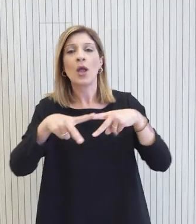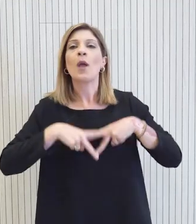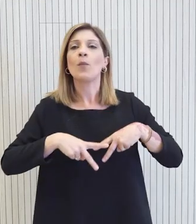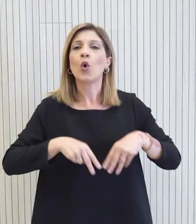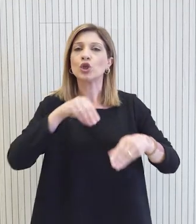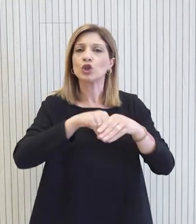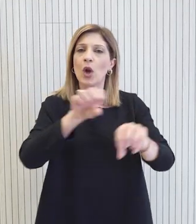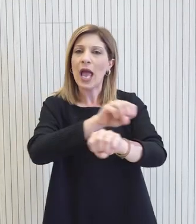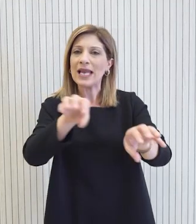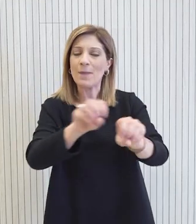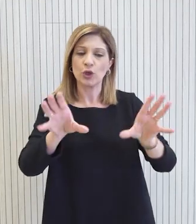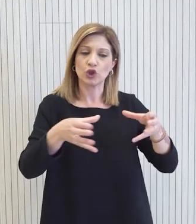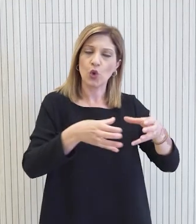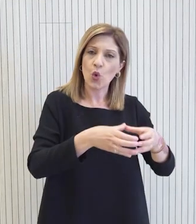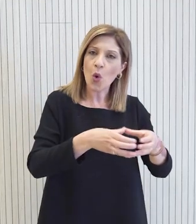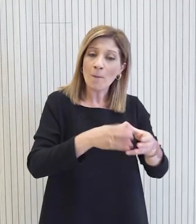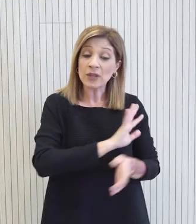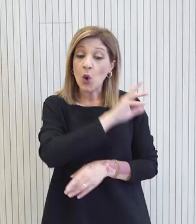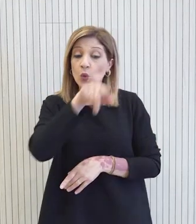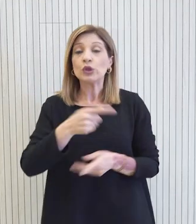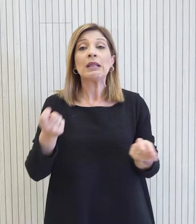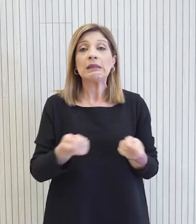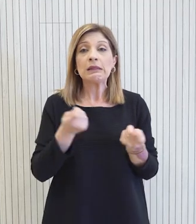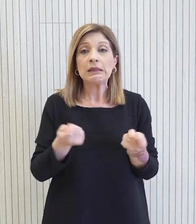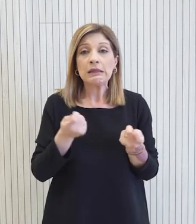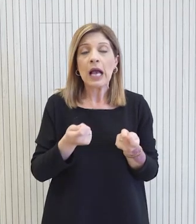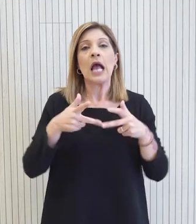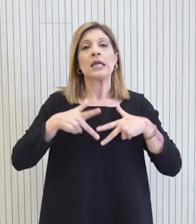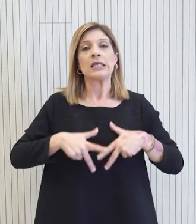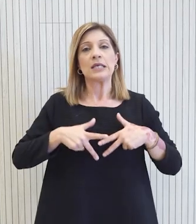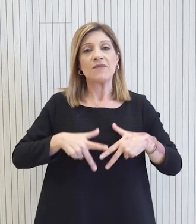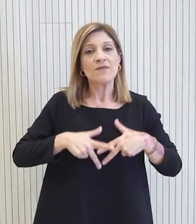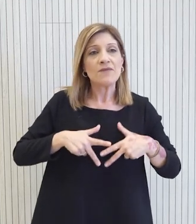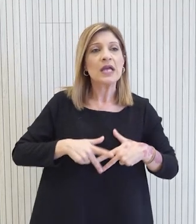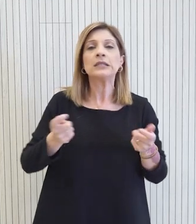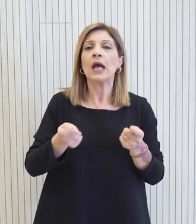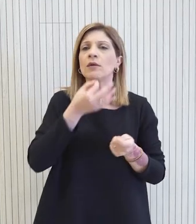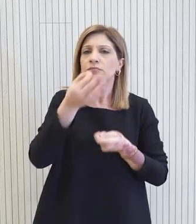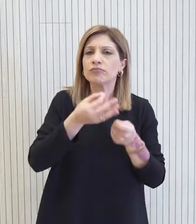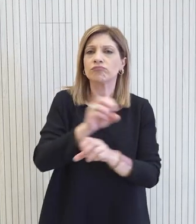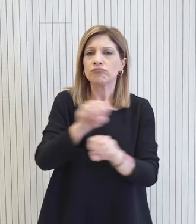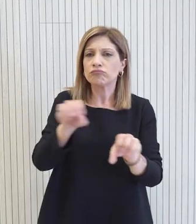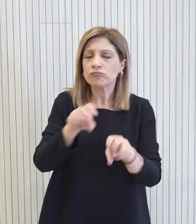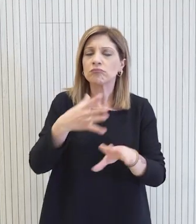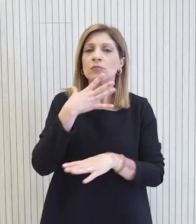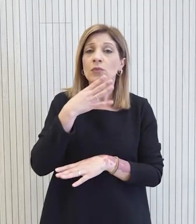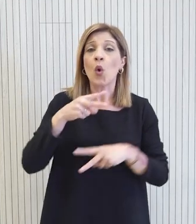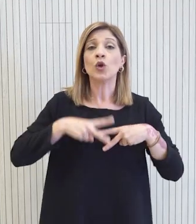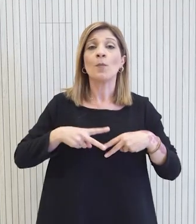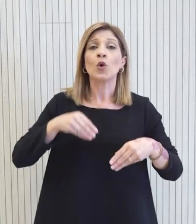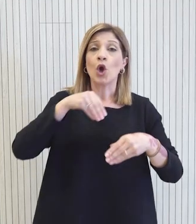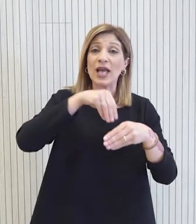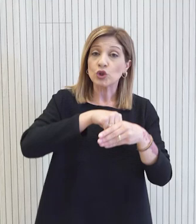Εσωτερικών για το πού βρισκόμαστε μέχρι σήμερα, τις ενέργειες που έχει λάβει η εκτελεστική εξουσία ούτως ώστε να συνδράμει το Υπουργείο